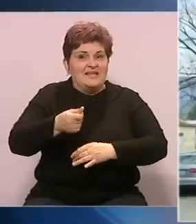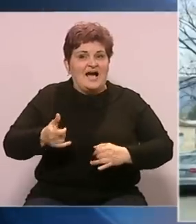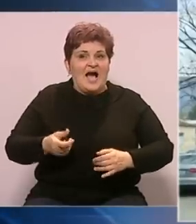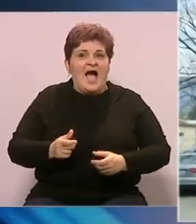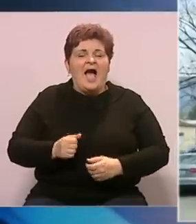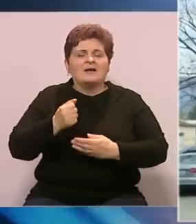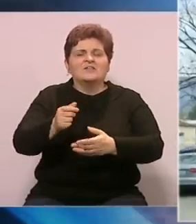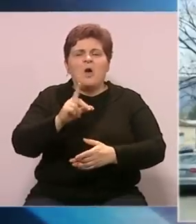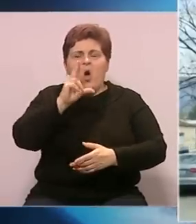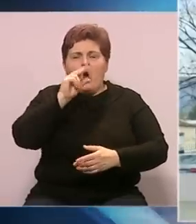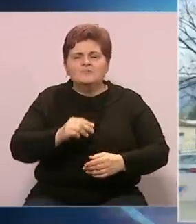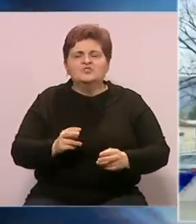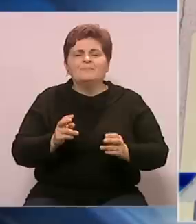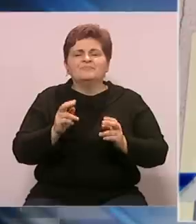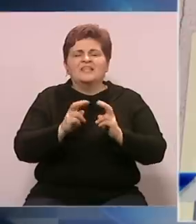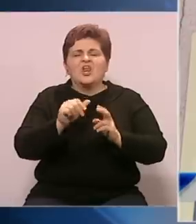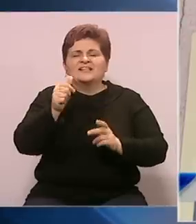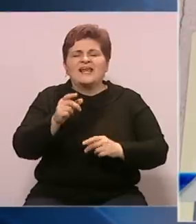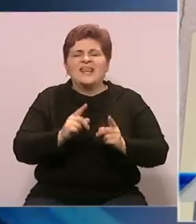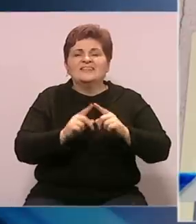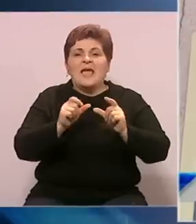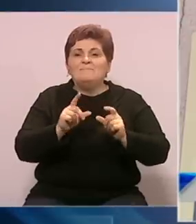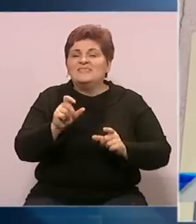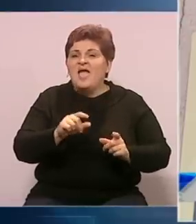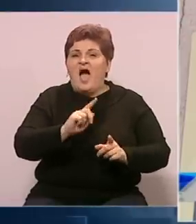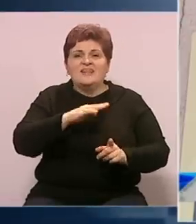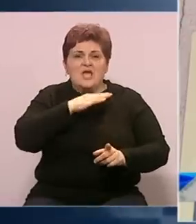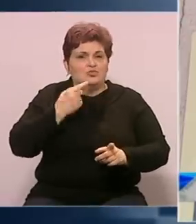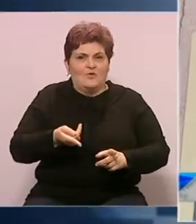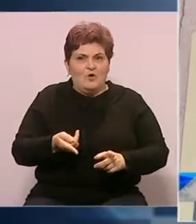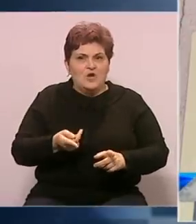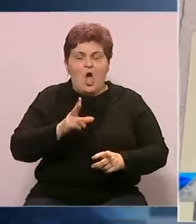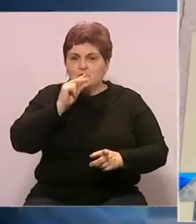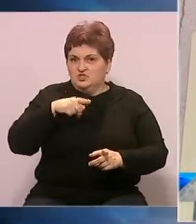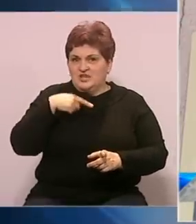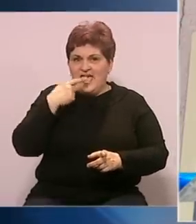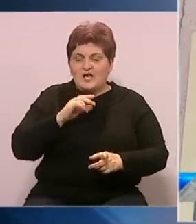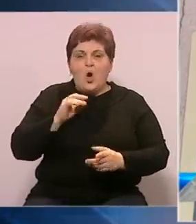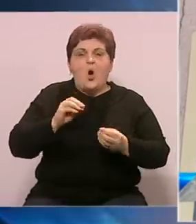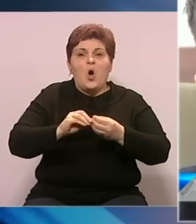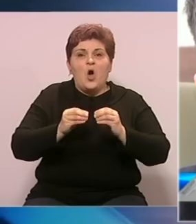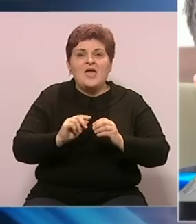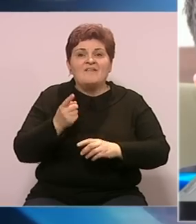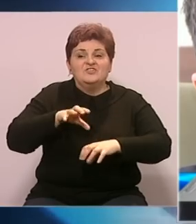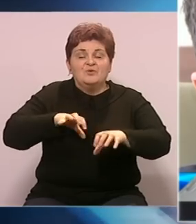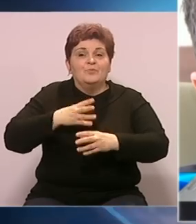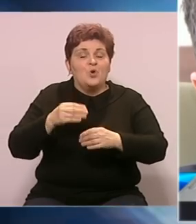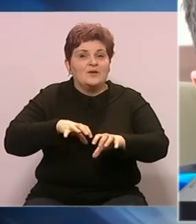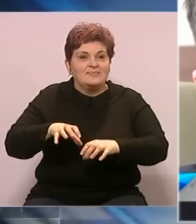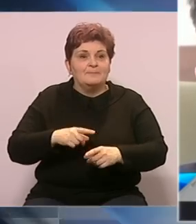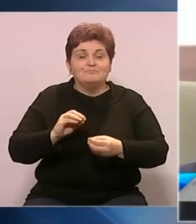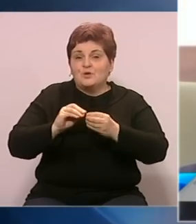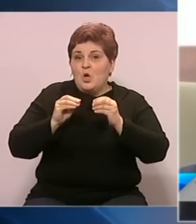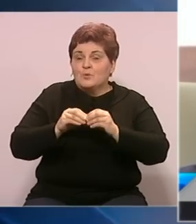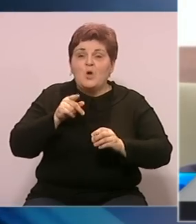grantova općine i hidroelektrane Trebinja, a ta iznos nije dovoljan za sve troškove. Iz općine ističu da je osnovni problem višak radnika. Problem je